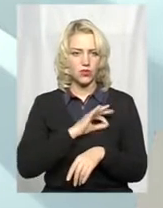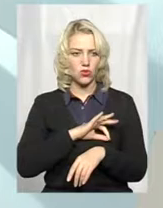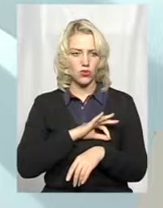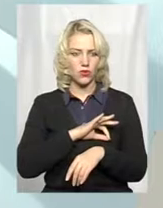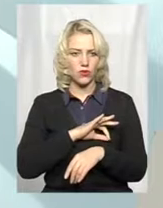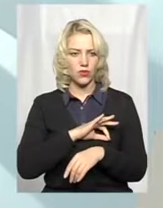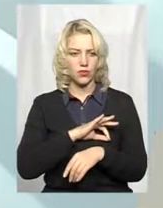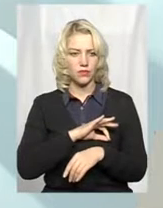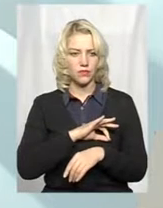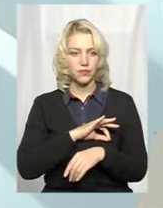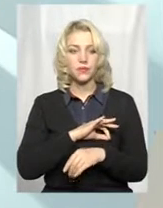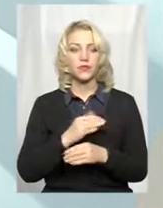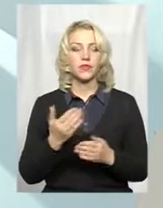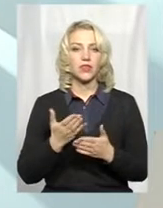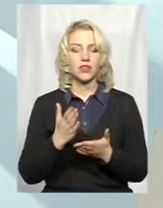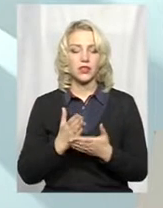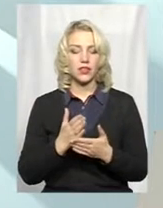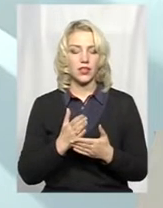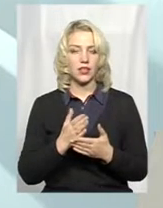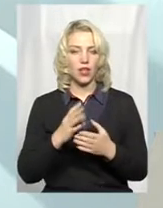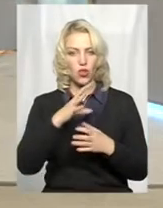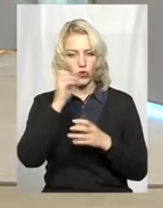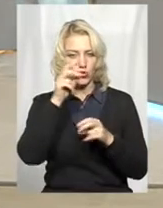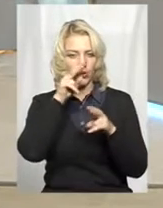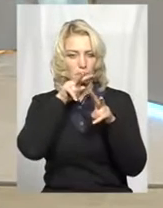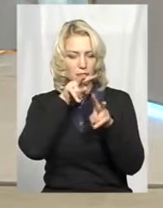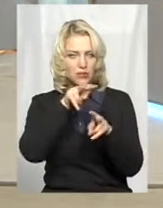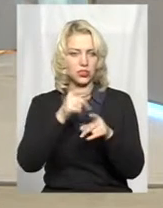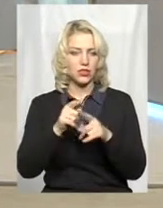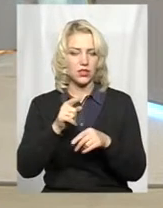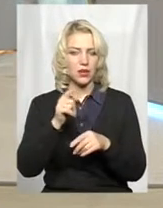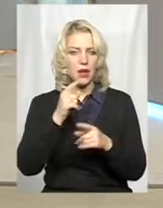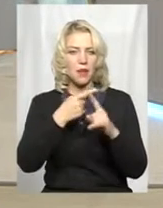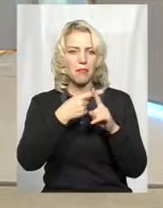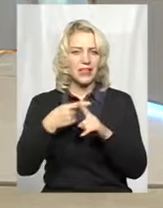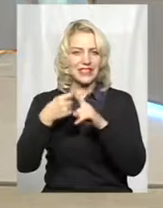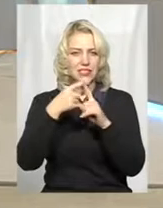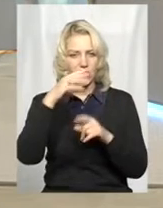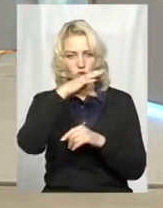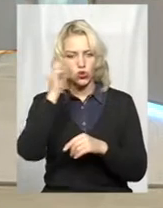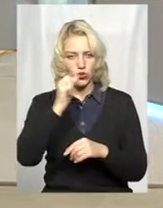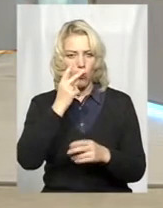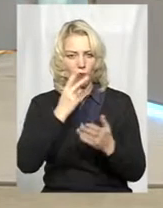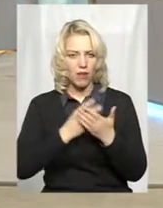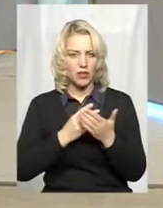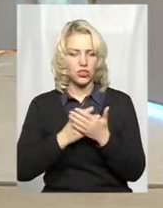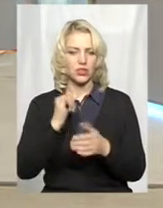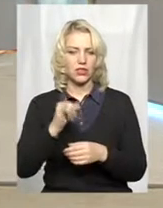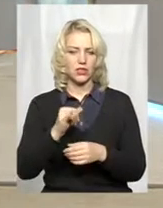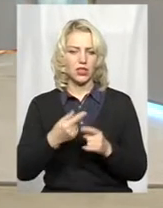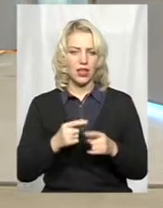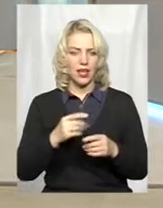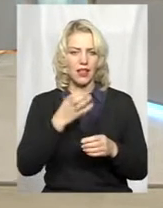прилади ночного бачення, приціли ночного бачення, приціли з використанням так само тепловізорів,